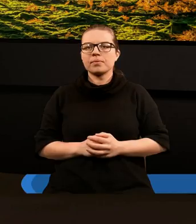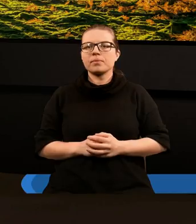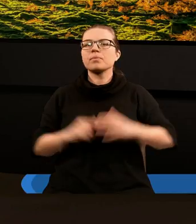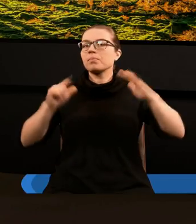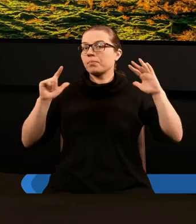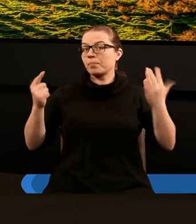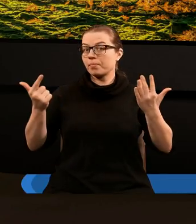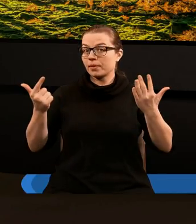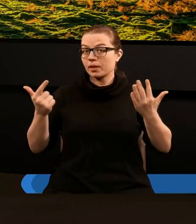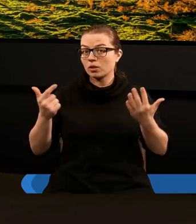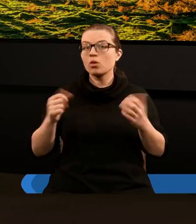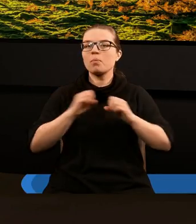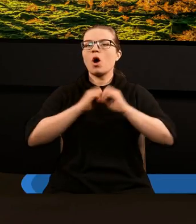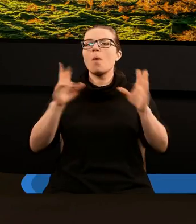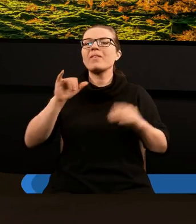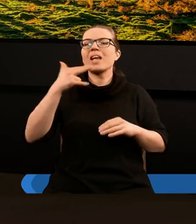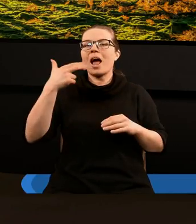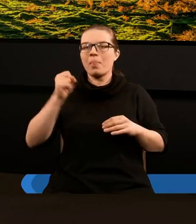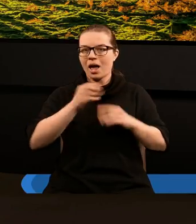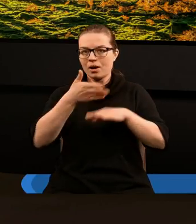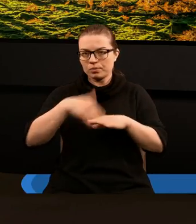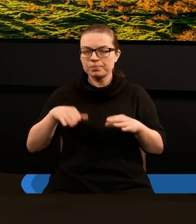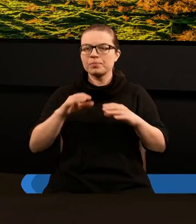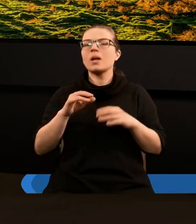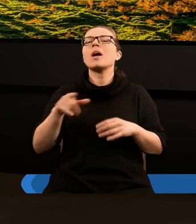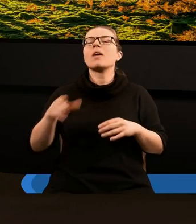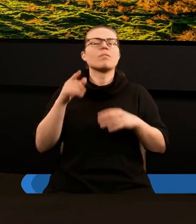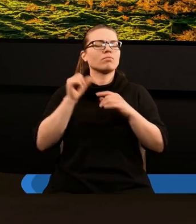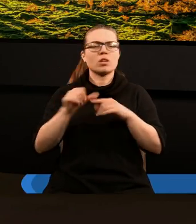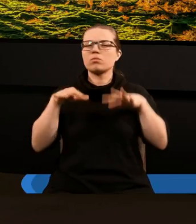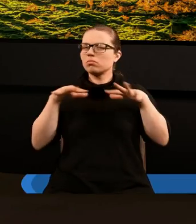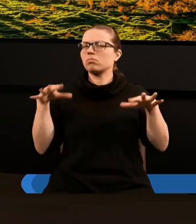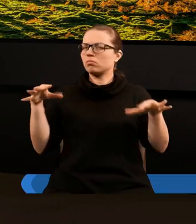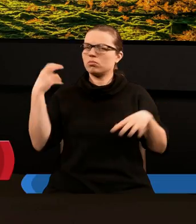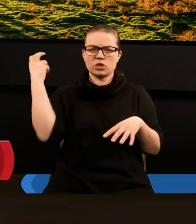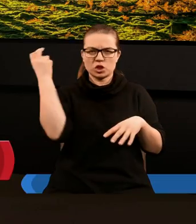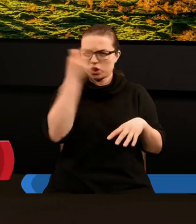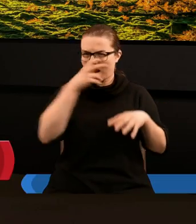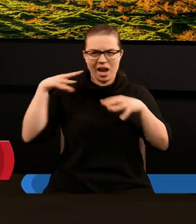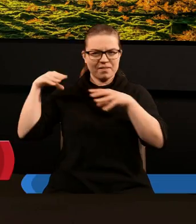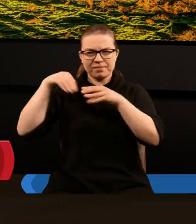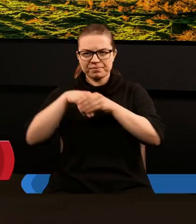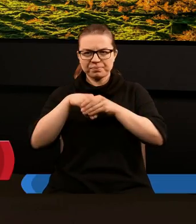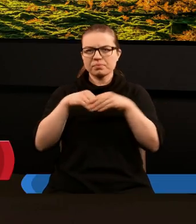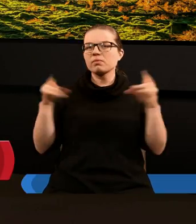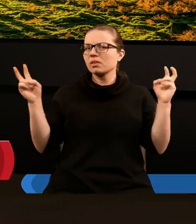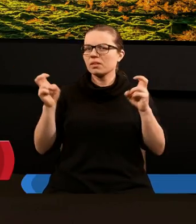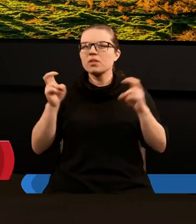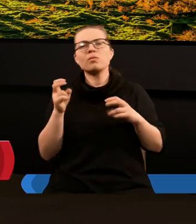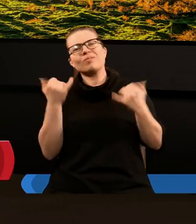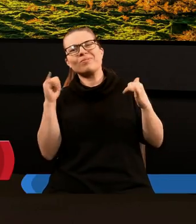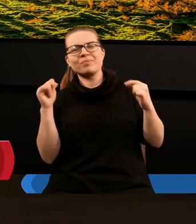Siódmy rozdział objawienia Jana Apokalipsy zawiera wiele interesujących, można by powiedzieć